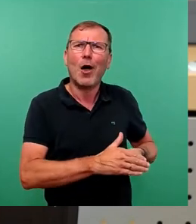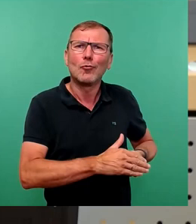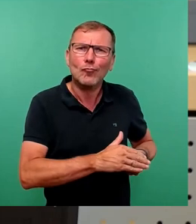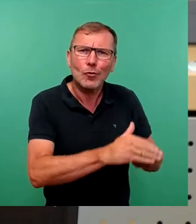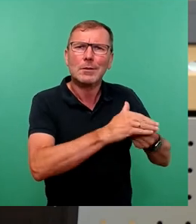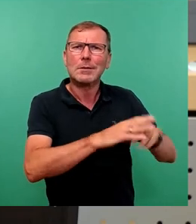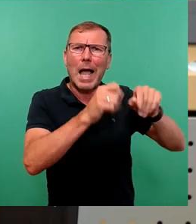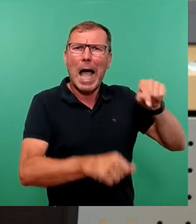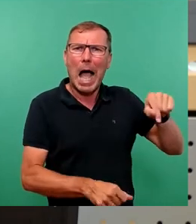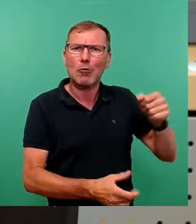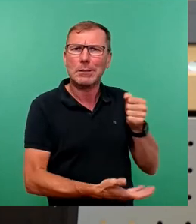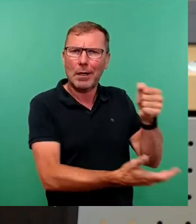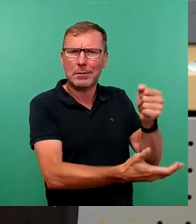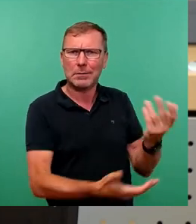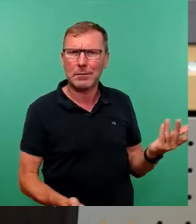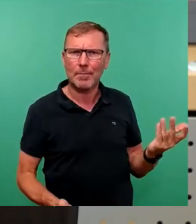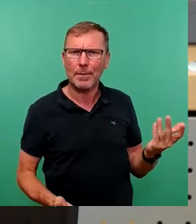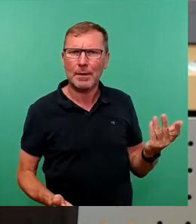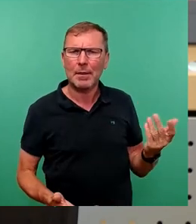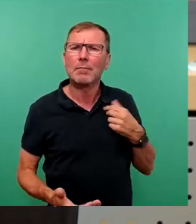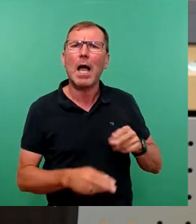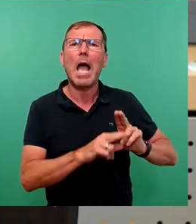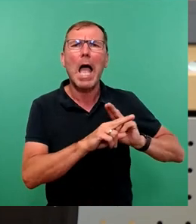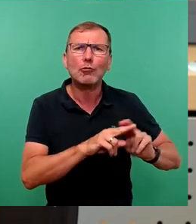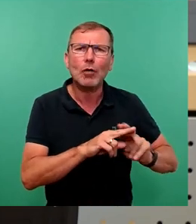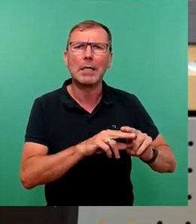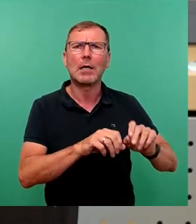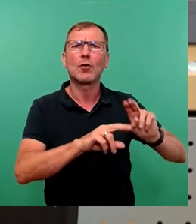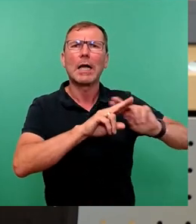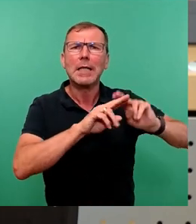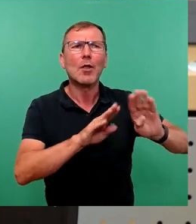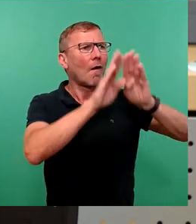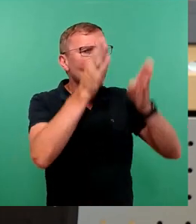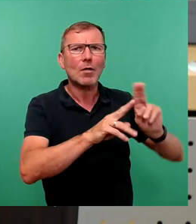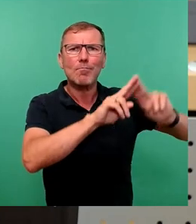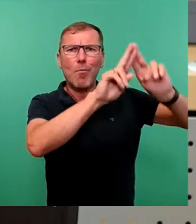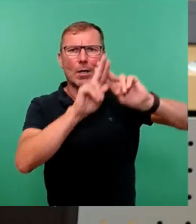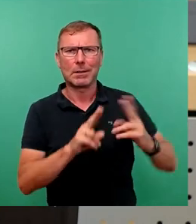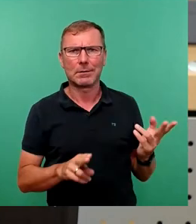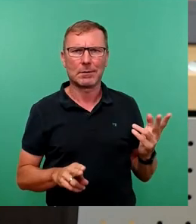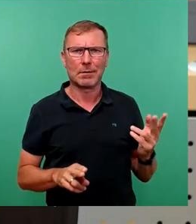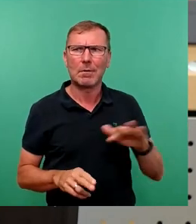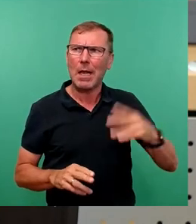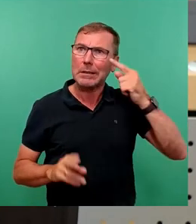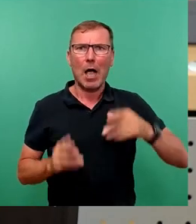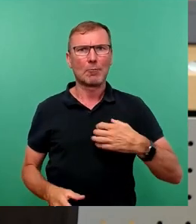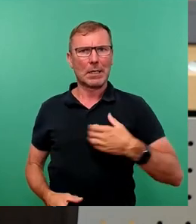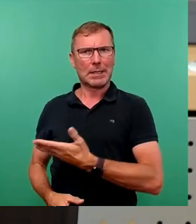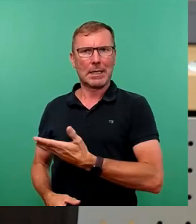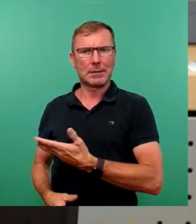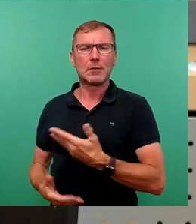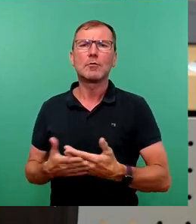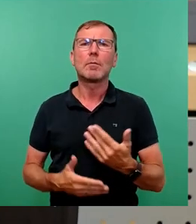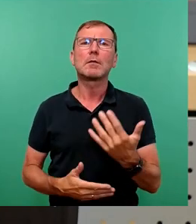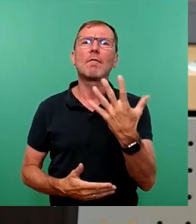massiv damit, ja. Wir machen Instandhaltung und Sanierung von Gebäuden von der Landeshauptstadt Dresden. Beispiel, 35.